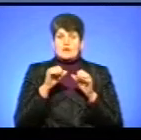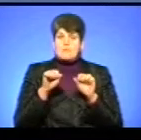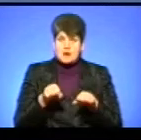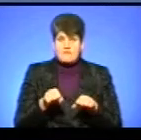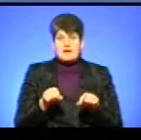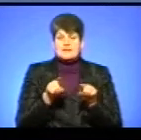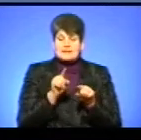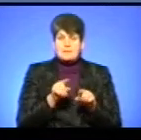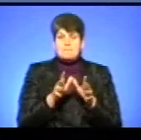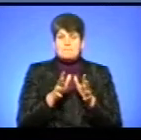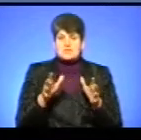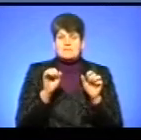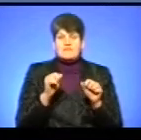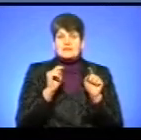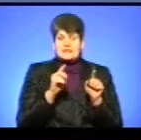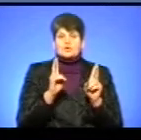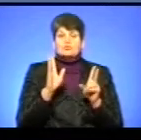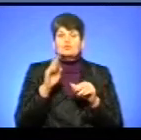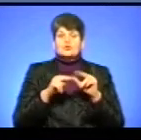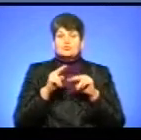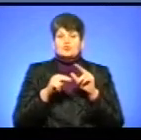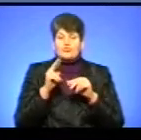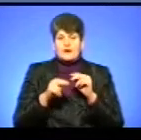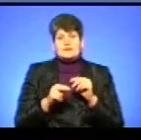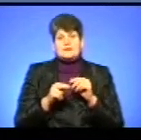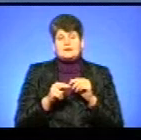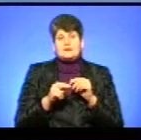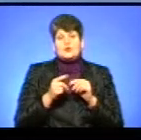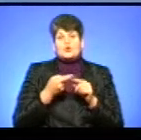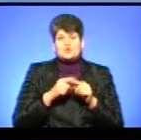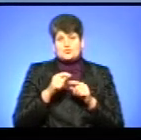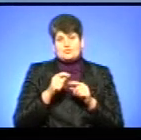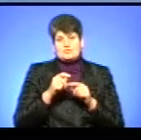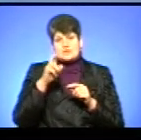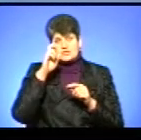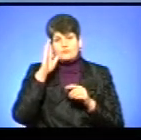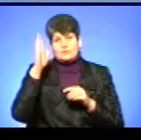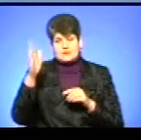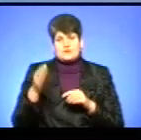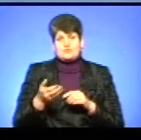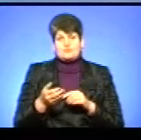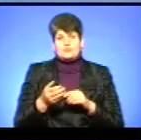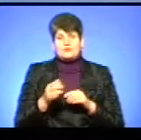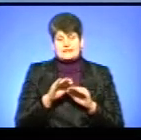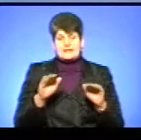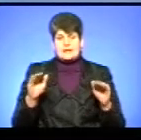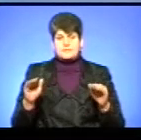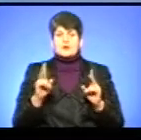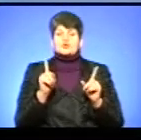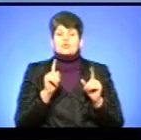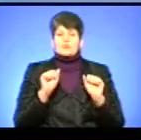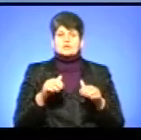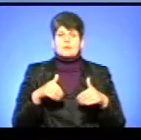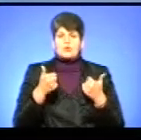тим більше права тих, хто буде цю країну будувати подальшому – дітей. Що можете порадити батькам, діти яких наразі